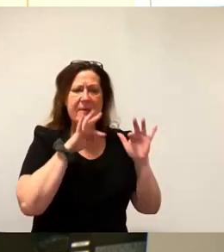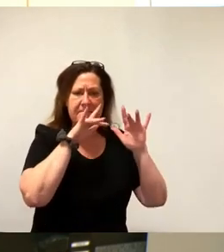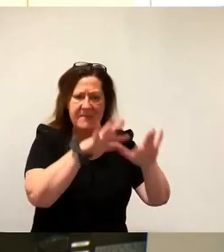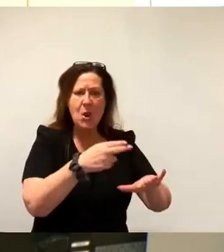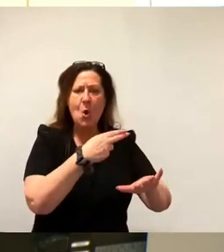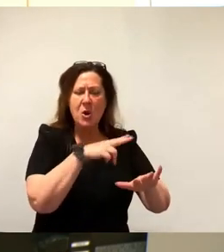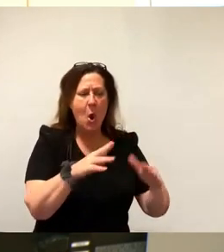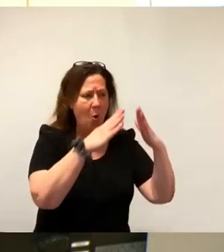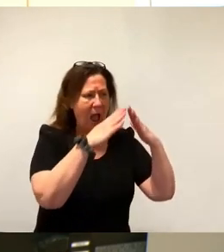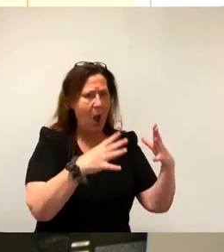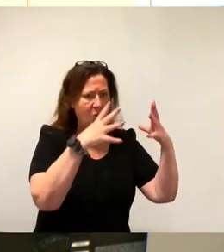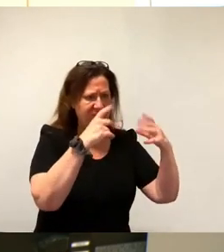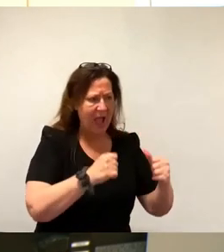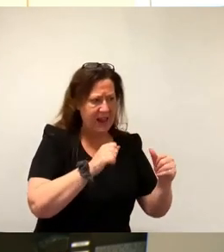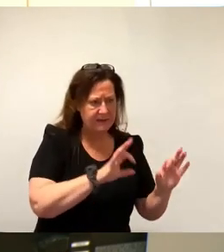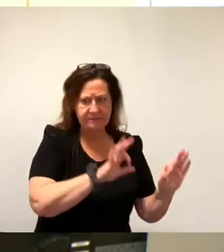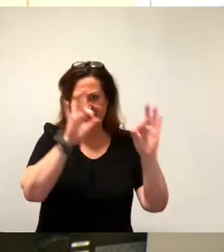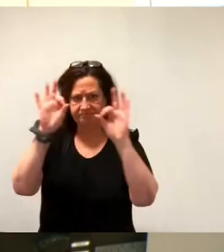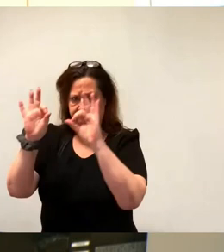für Sport geht.